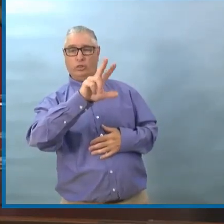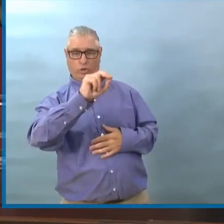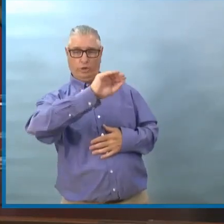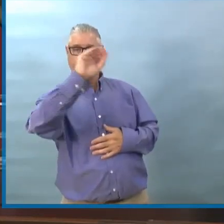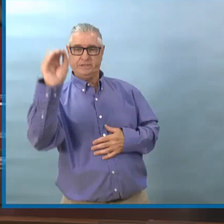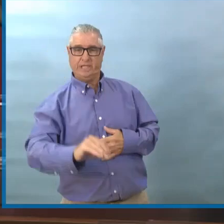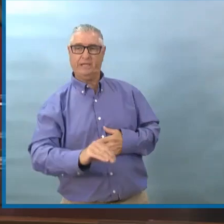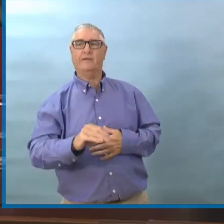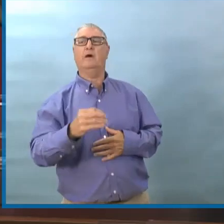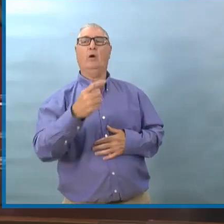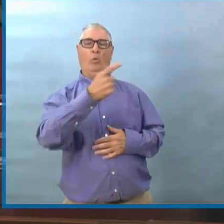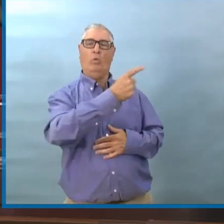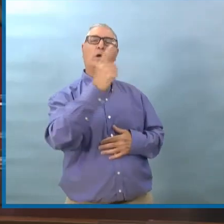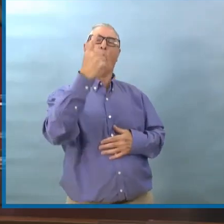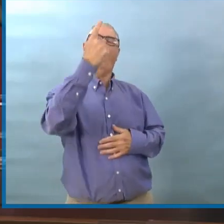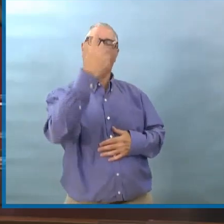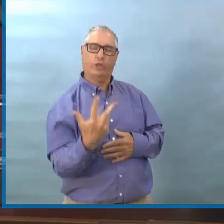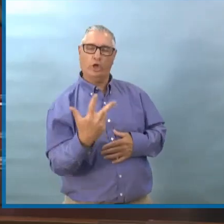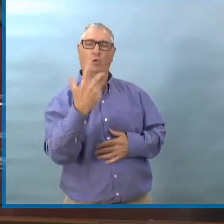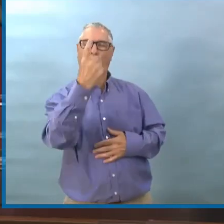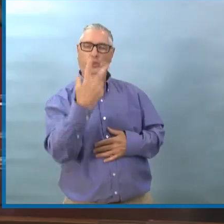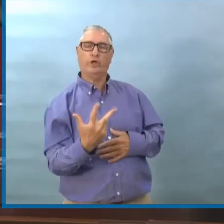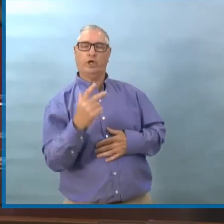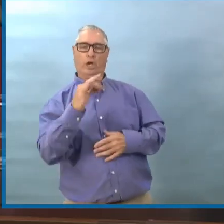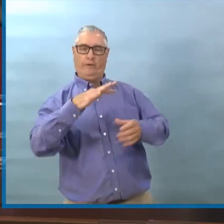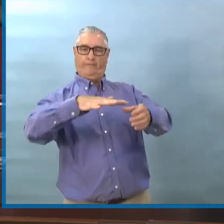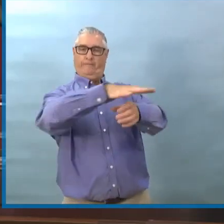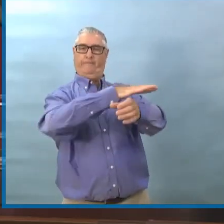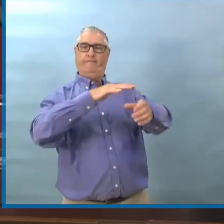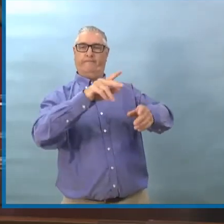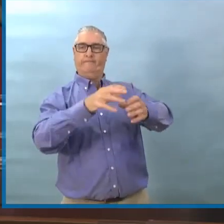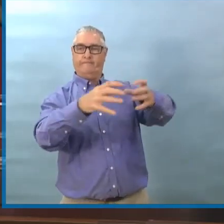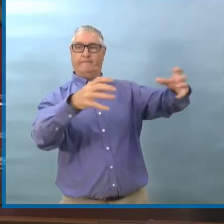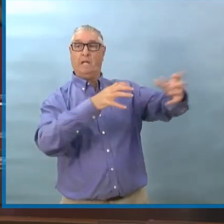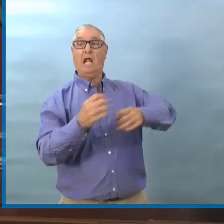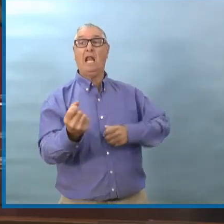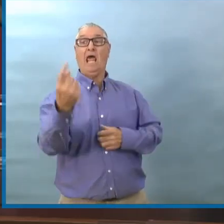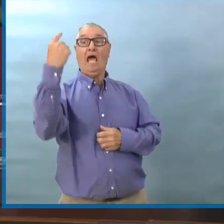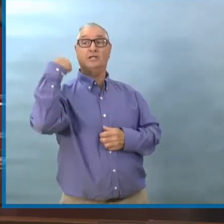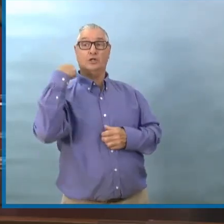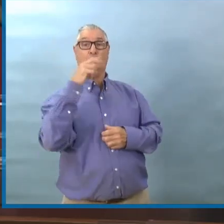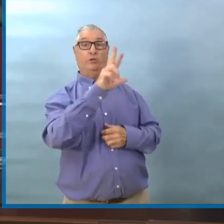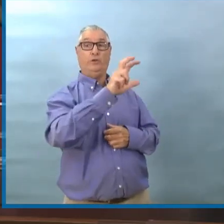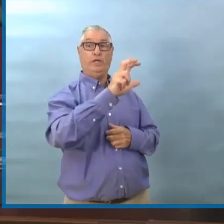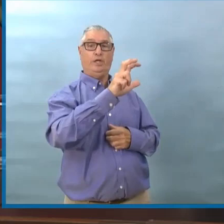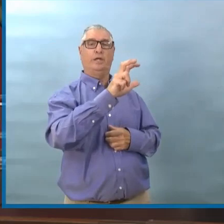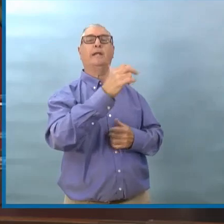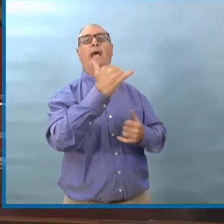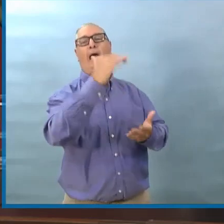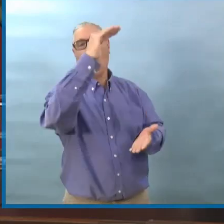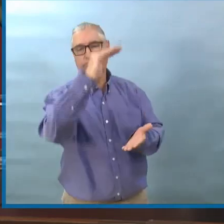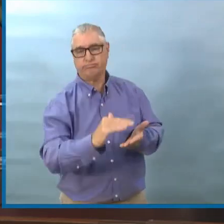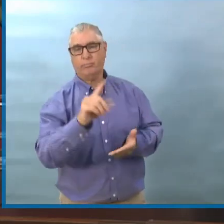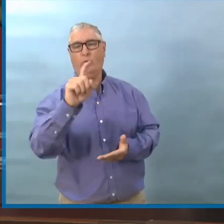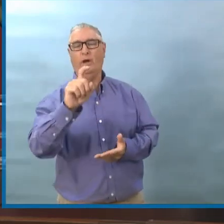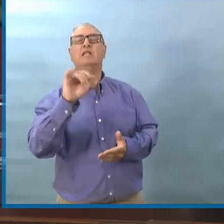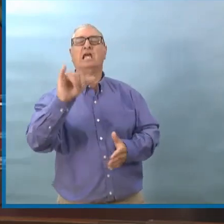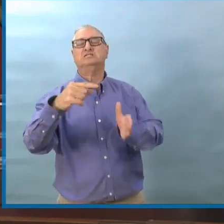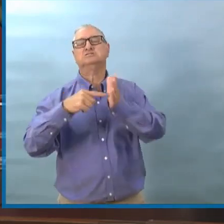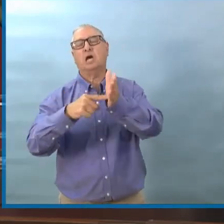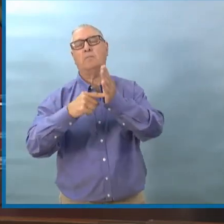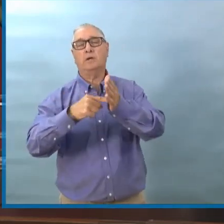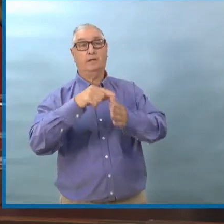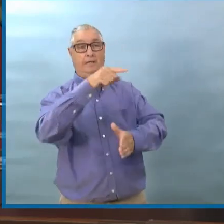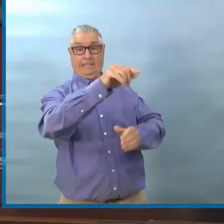Donc, il y eu des grands événements, grandes manifestations qui ont eu lieu à l'extérieur et les lignes directrices c'est 30% du public.